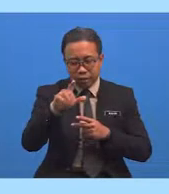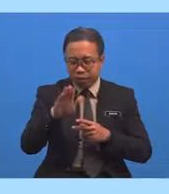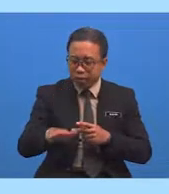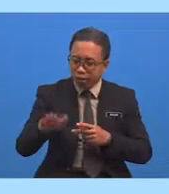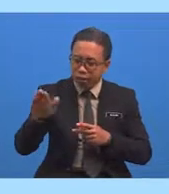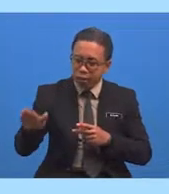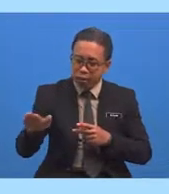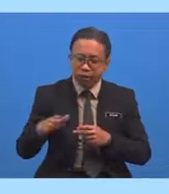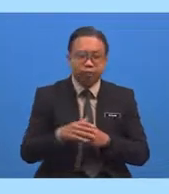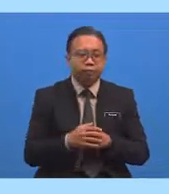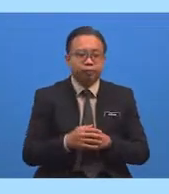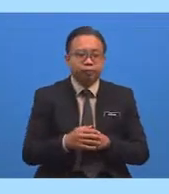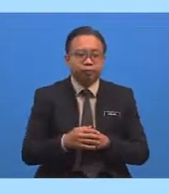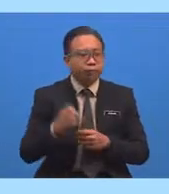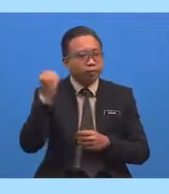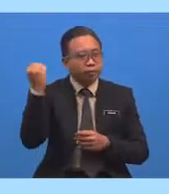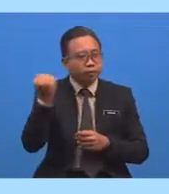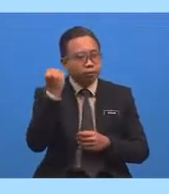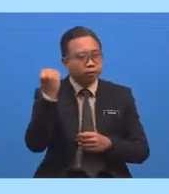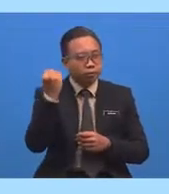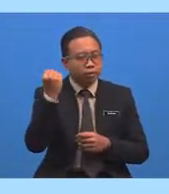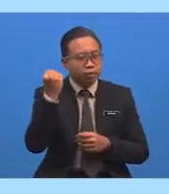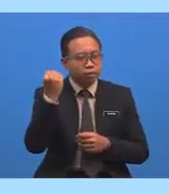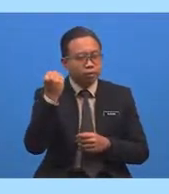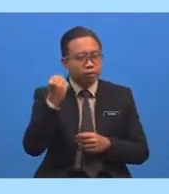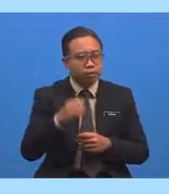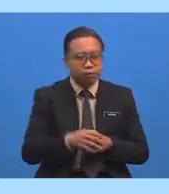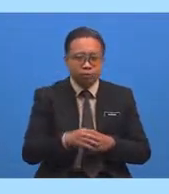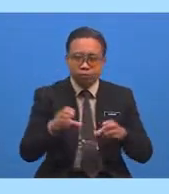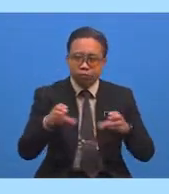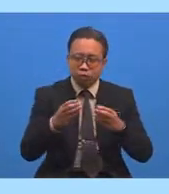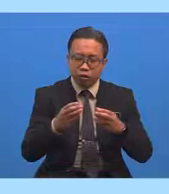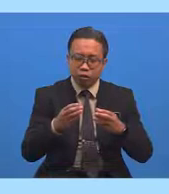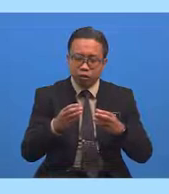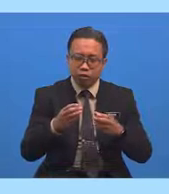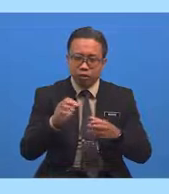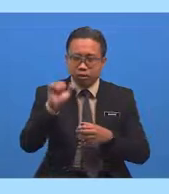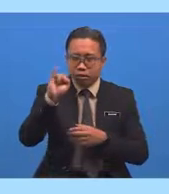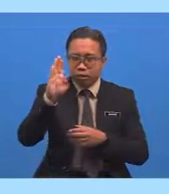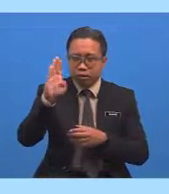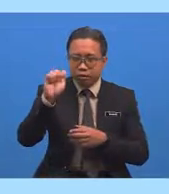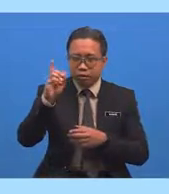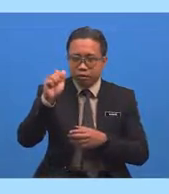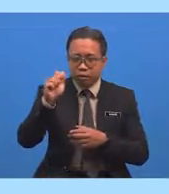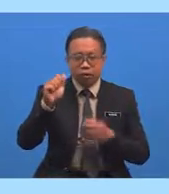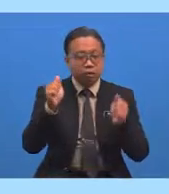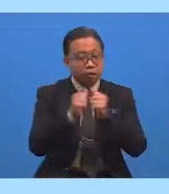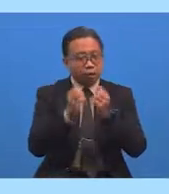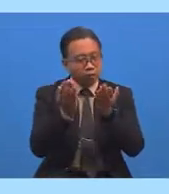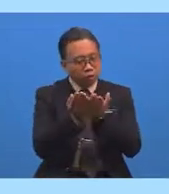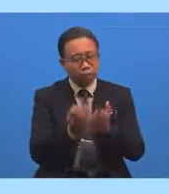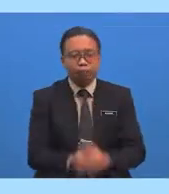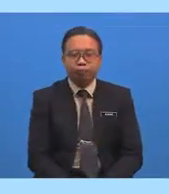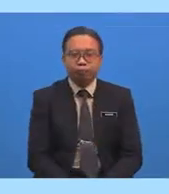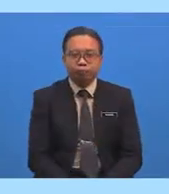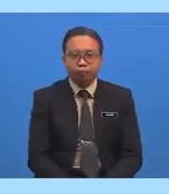-anak mereka Yang sentiasa melaksanakan ibadah Dengan berdoa Yang kedua